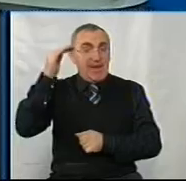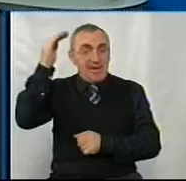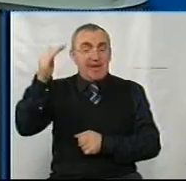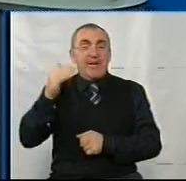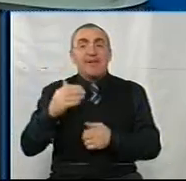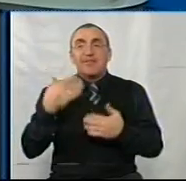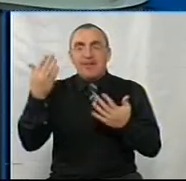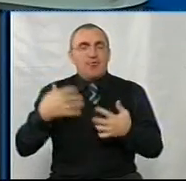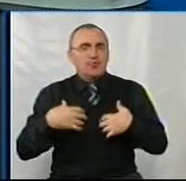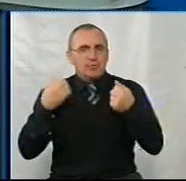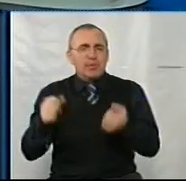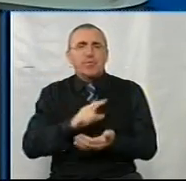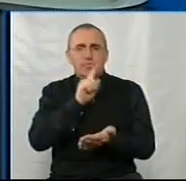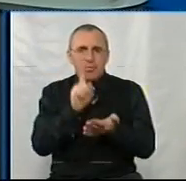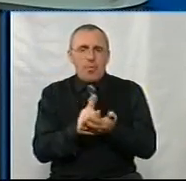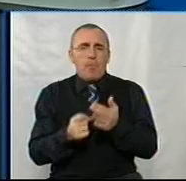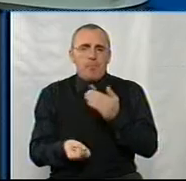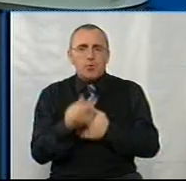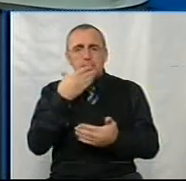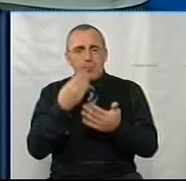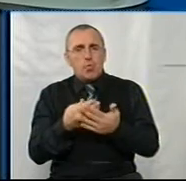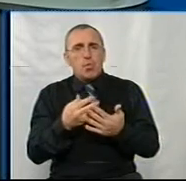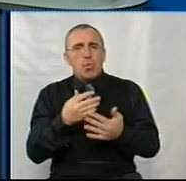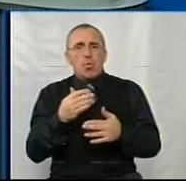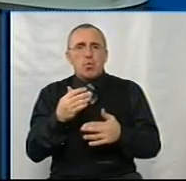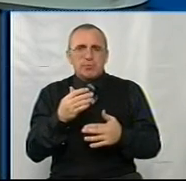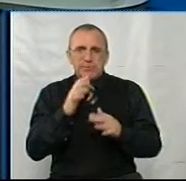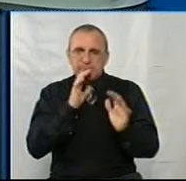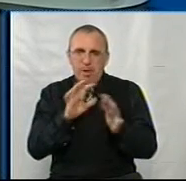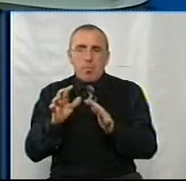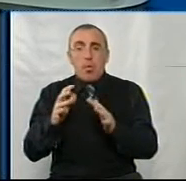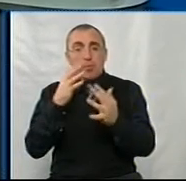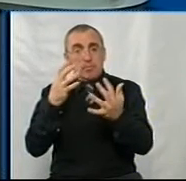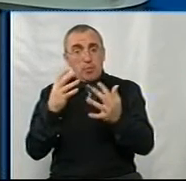дай Бог вам здоров'я. Ми маємо теж проявити свою заботу. Тобто, за добро плачу добром.